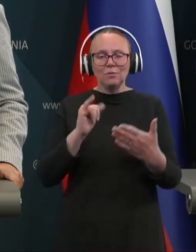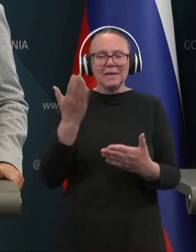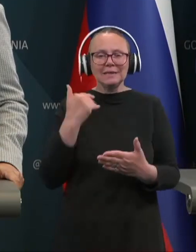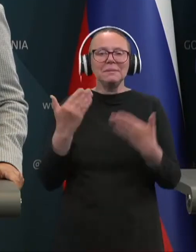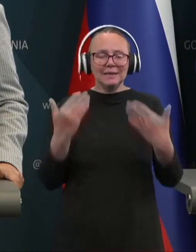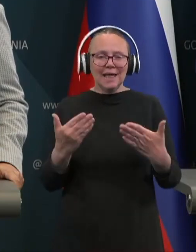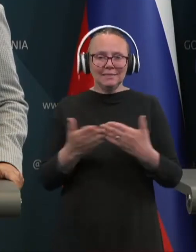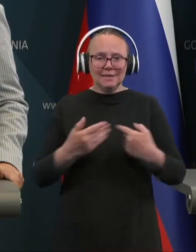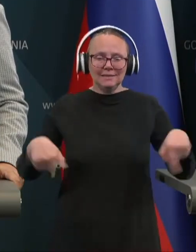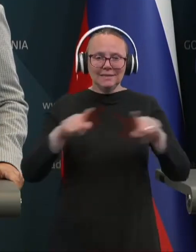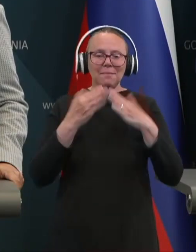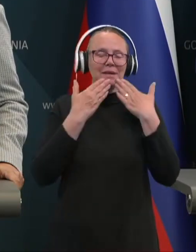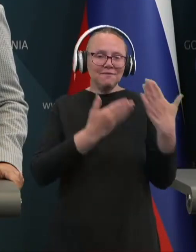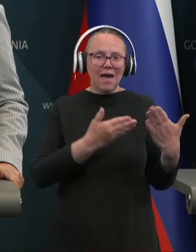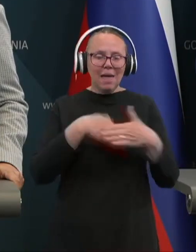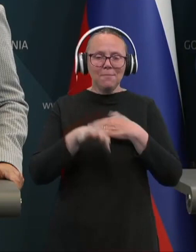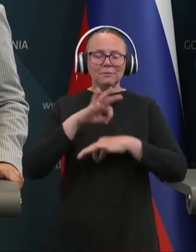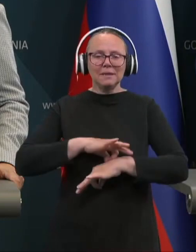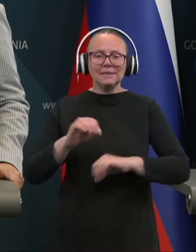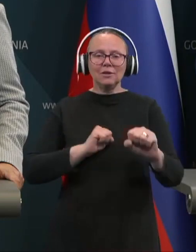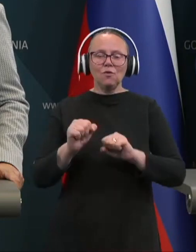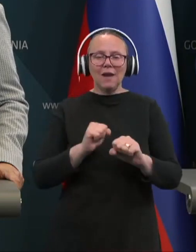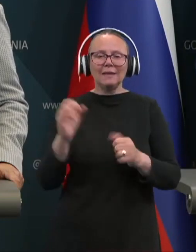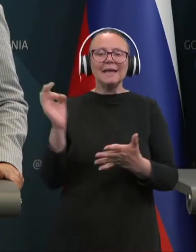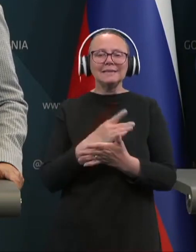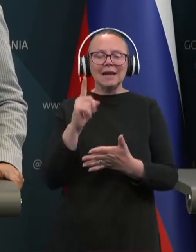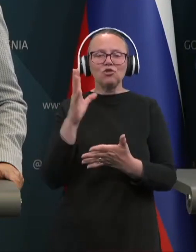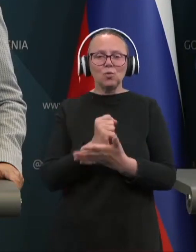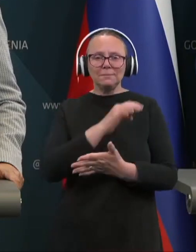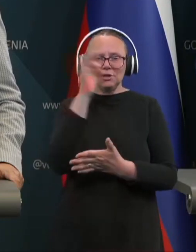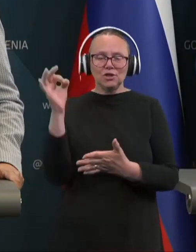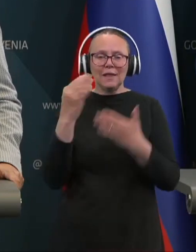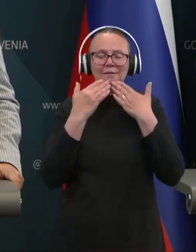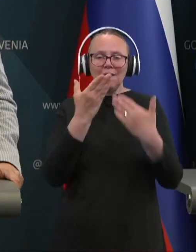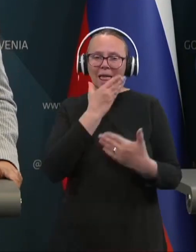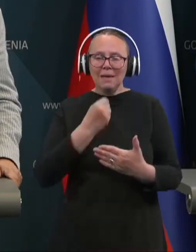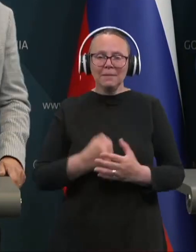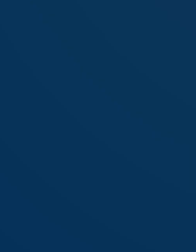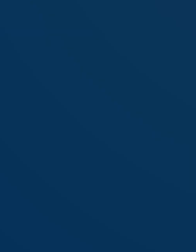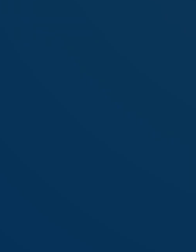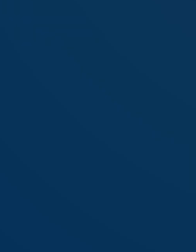bili danes z nami in hvala podpredsednikov vlade. Srečen in uspešen dan. Hvala lepa.